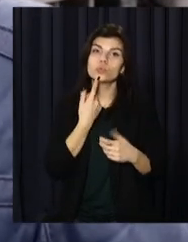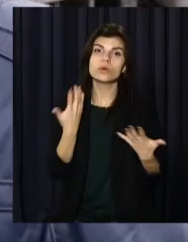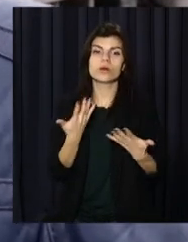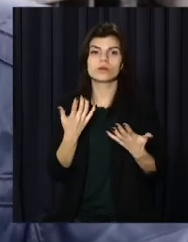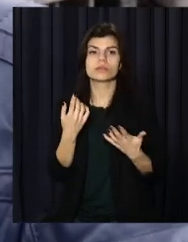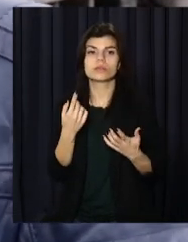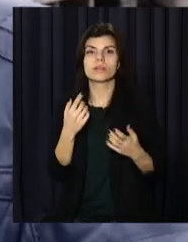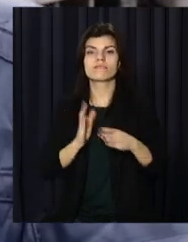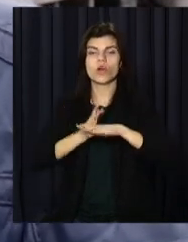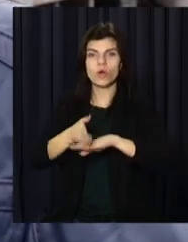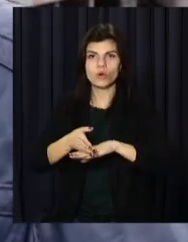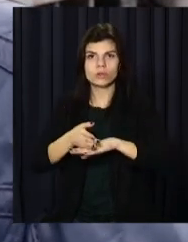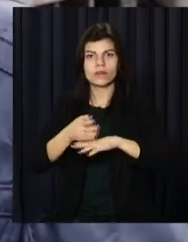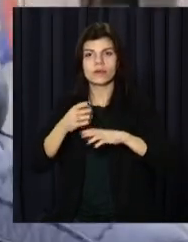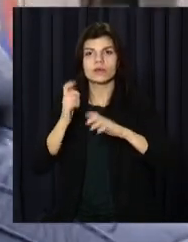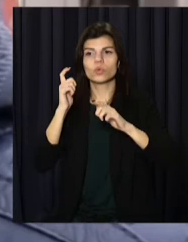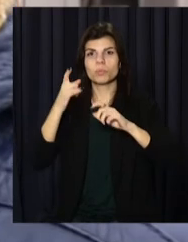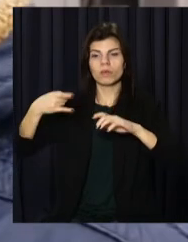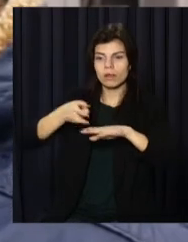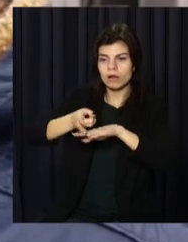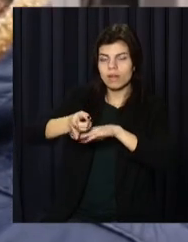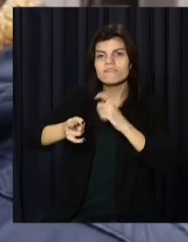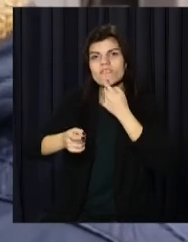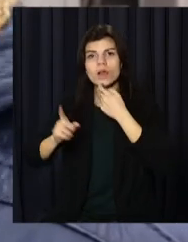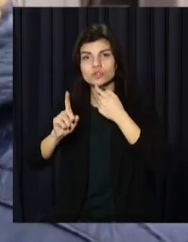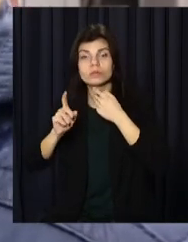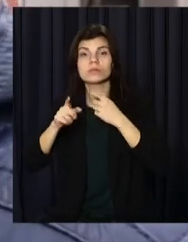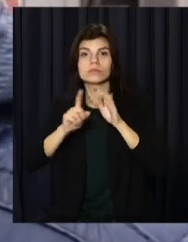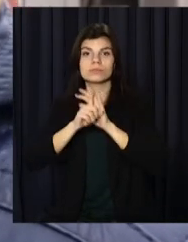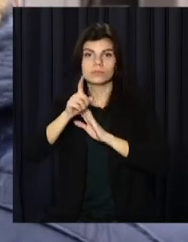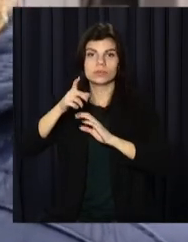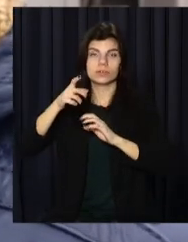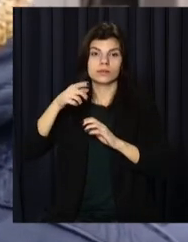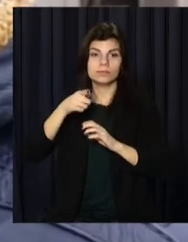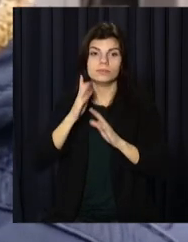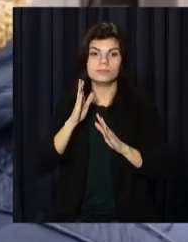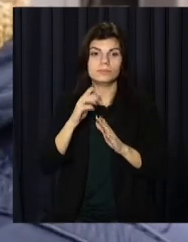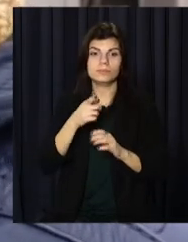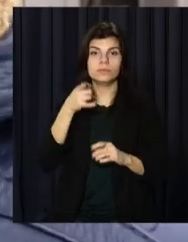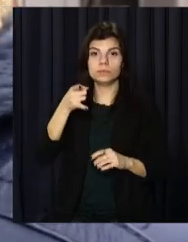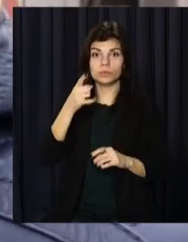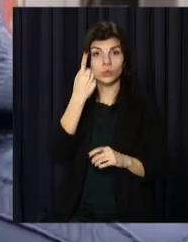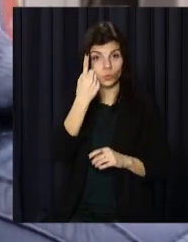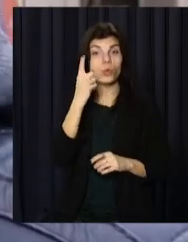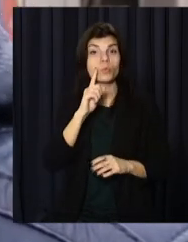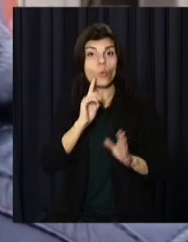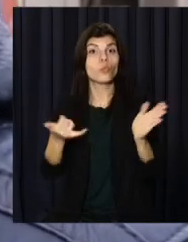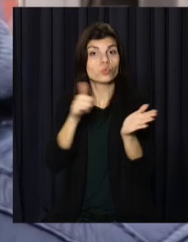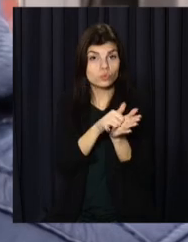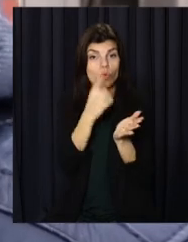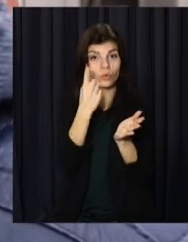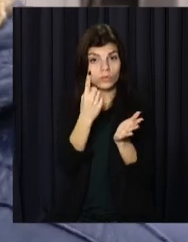якісь к під'їзду, вигрузки. Тільки почали оборудувати, оборудуваний один мусоровоз поки, але планується